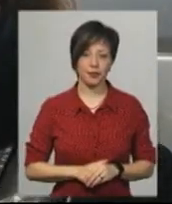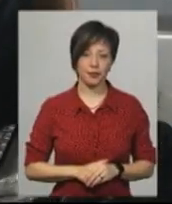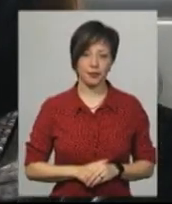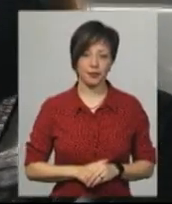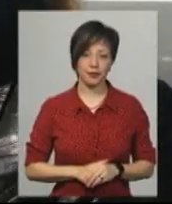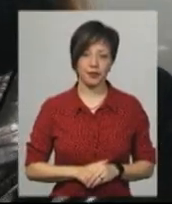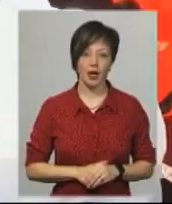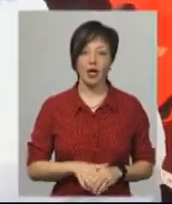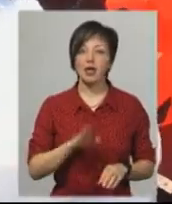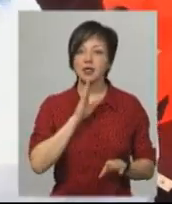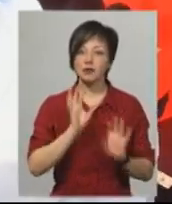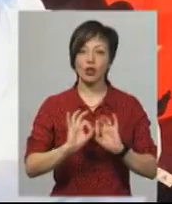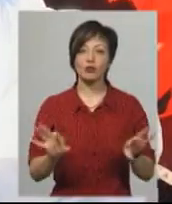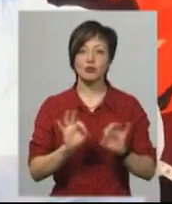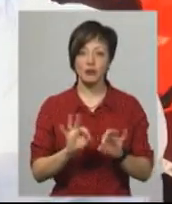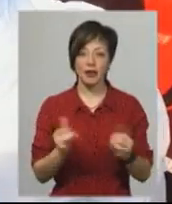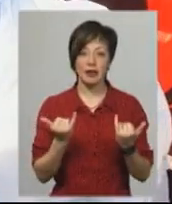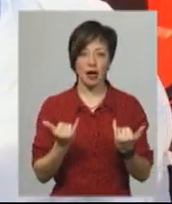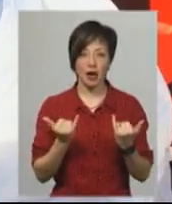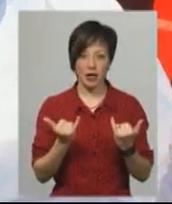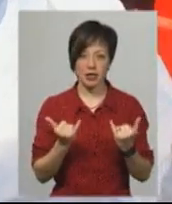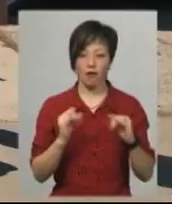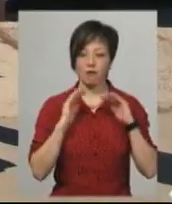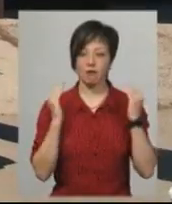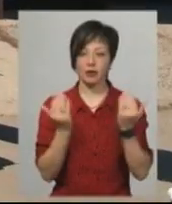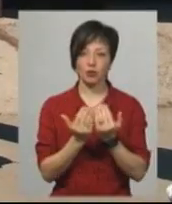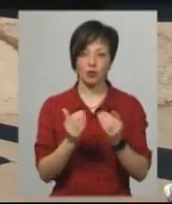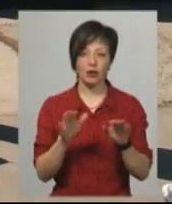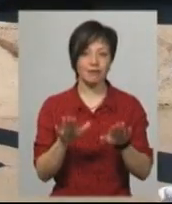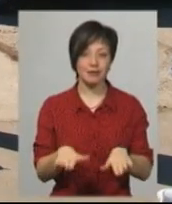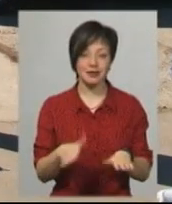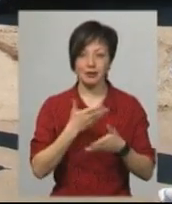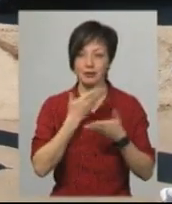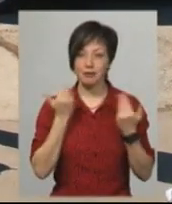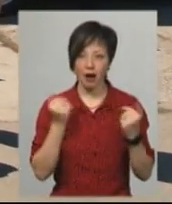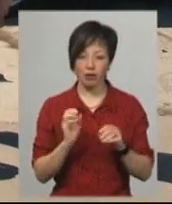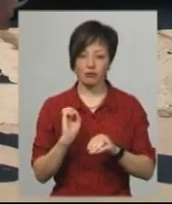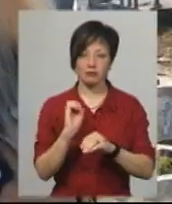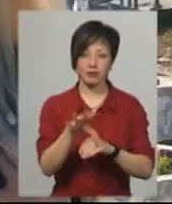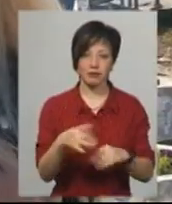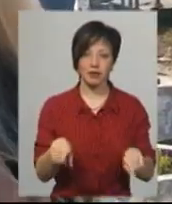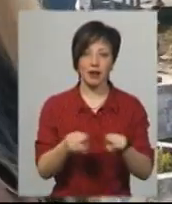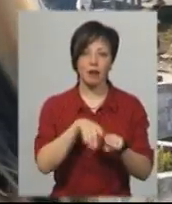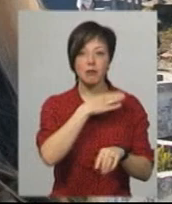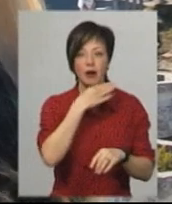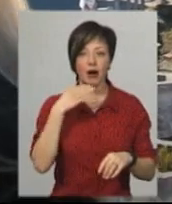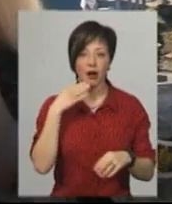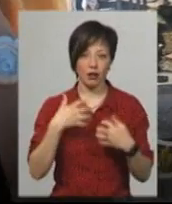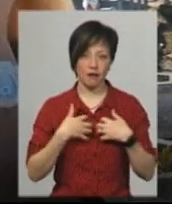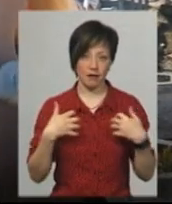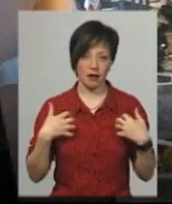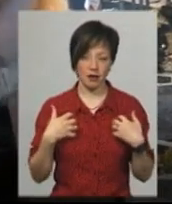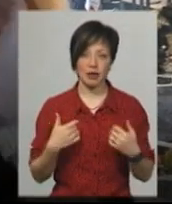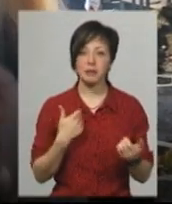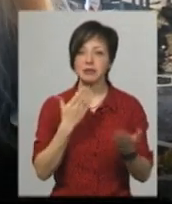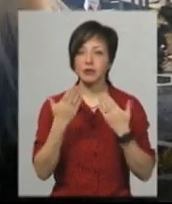Віталія Щедріна розповідає, що наразі у притулках немає місця, аби розмістити таку кількість тварин. Ми